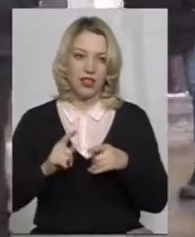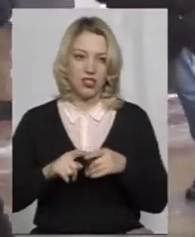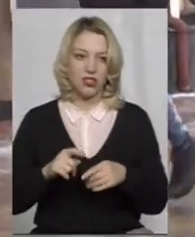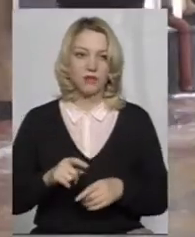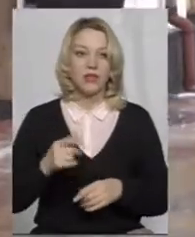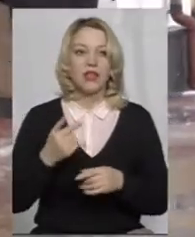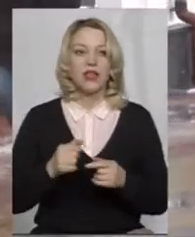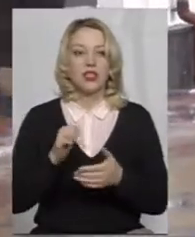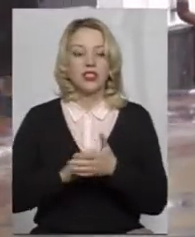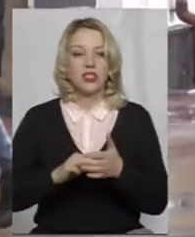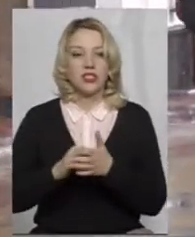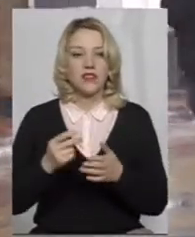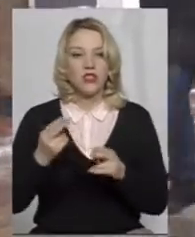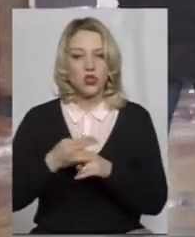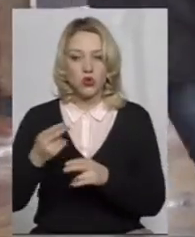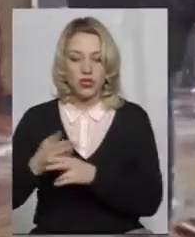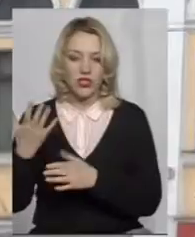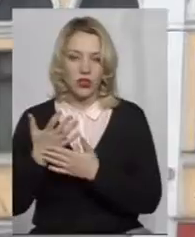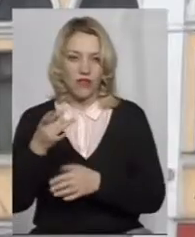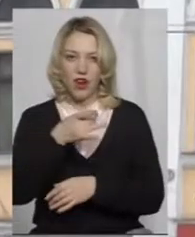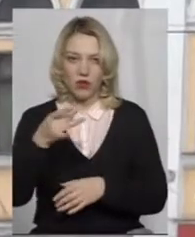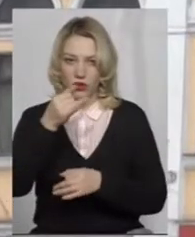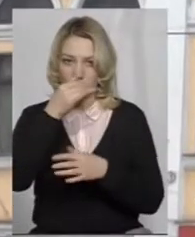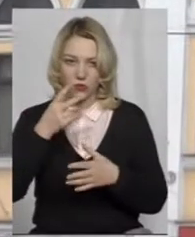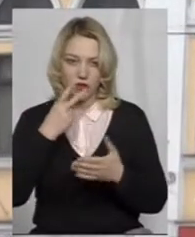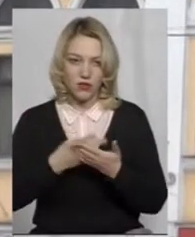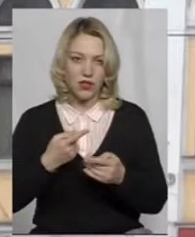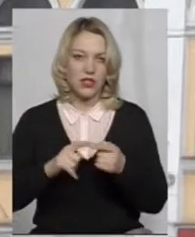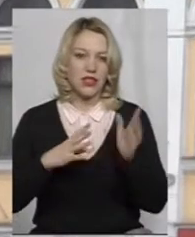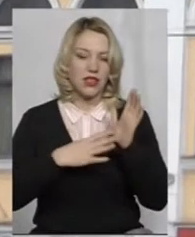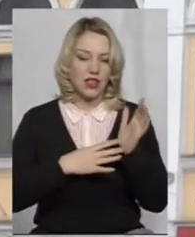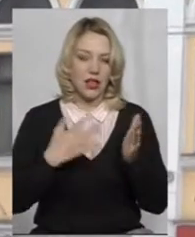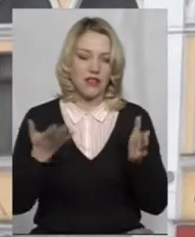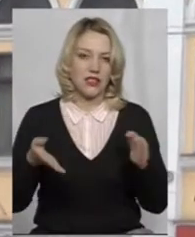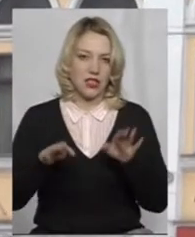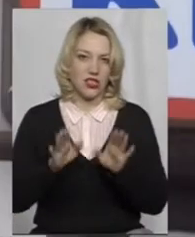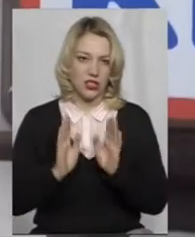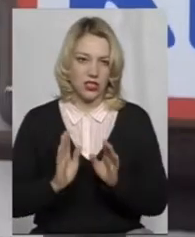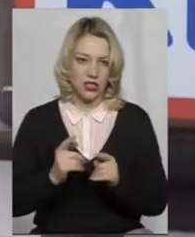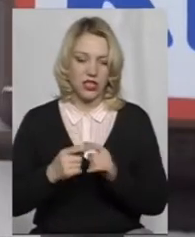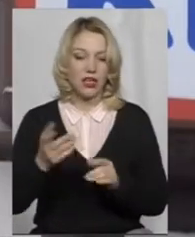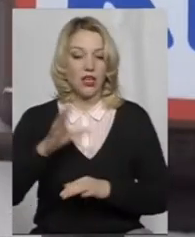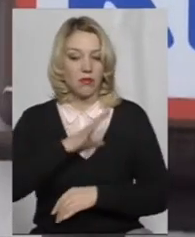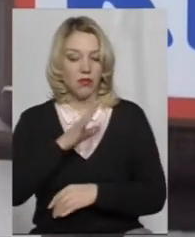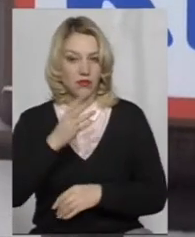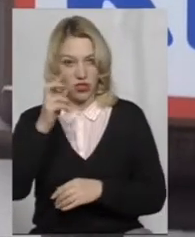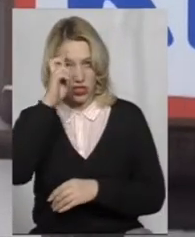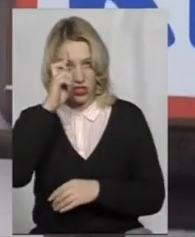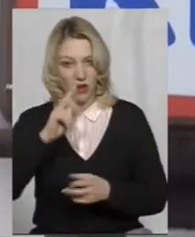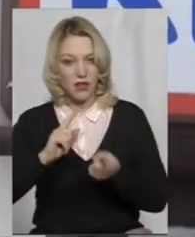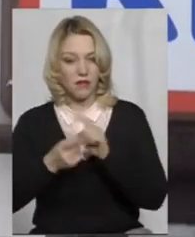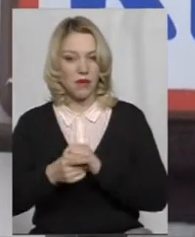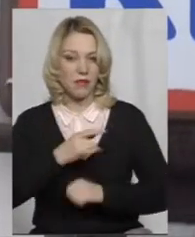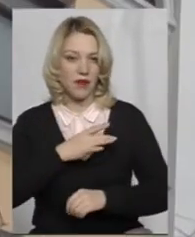можуть. Через відсутність кінотеатрів. З 20 залишилось 9. Колишні державні кінотеатри стали приватними. У січні 2017